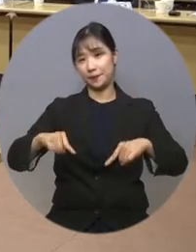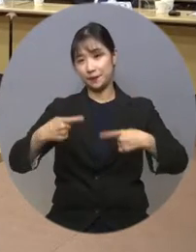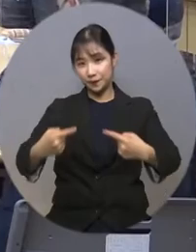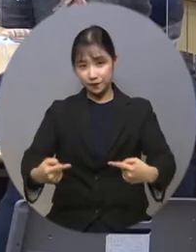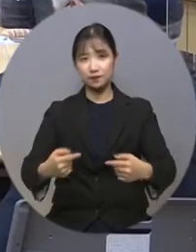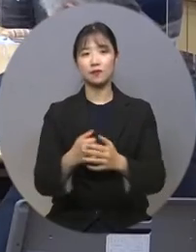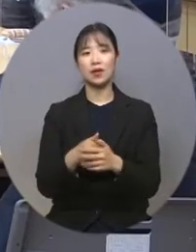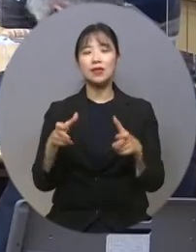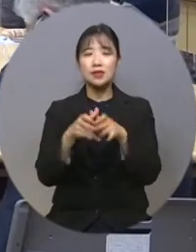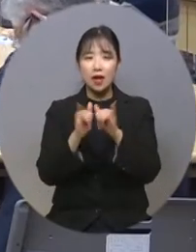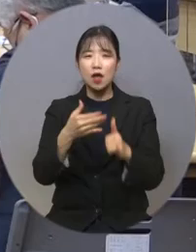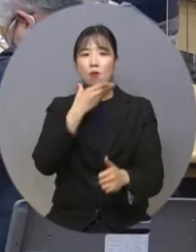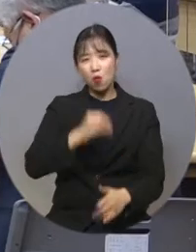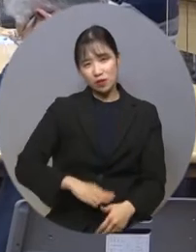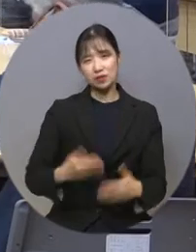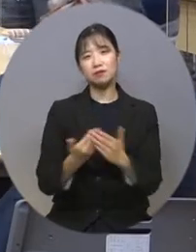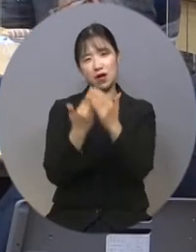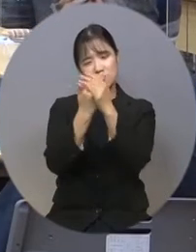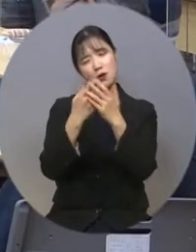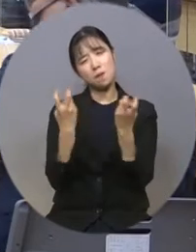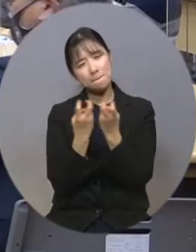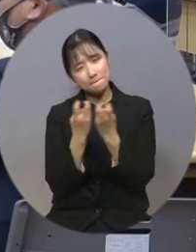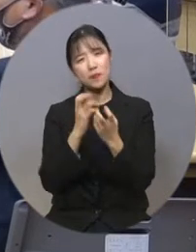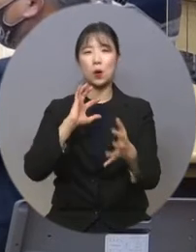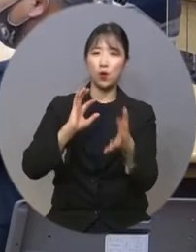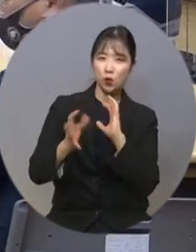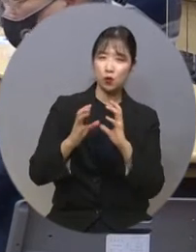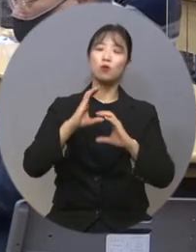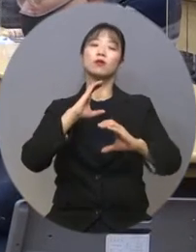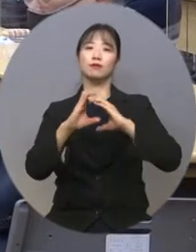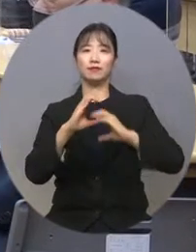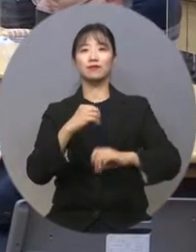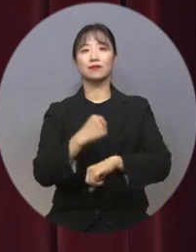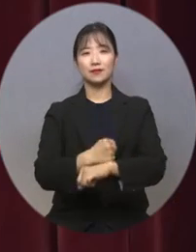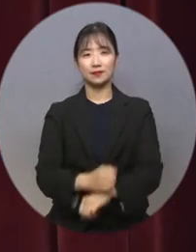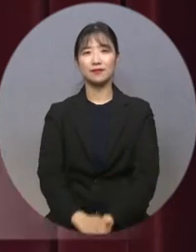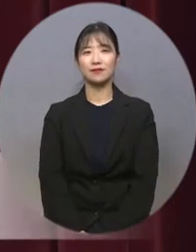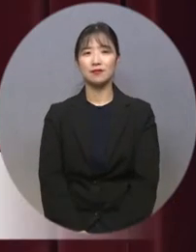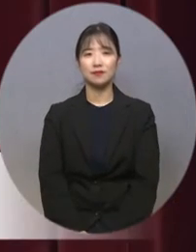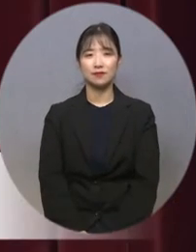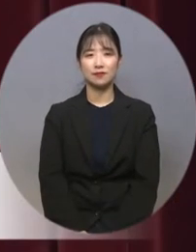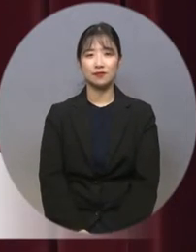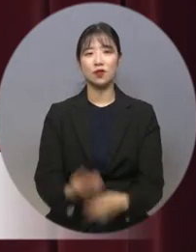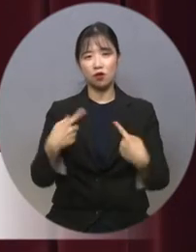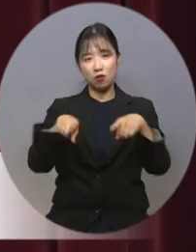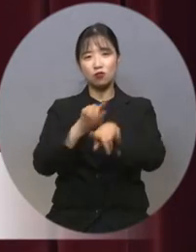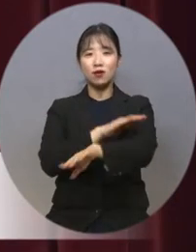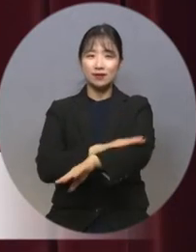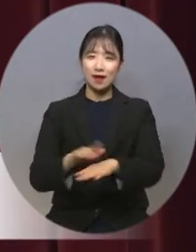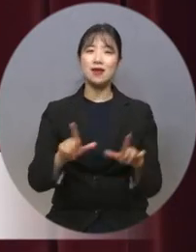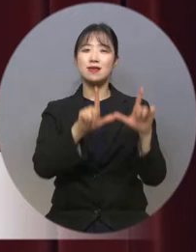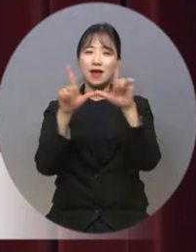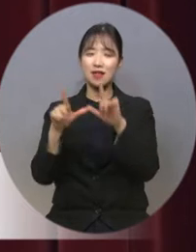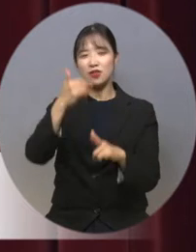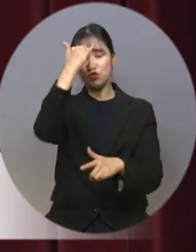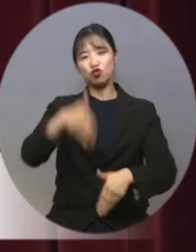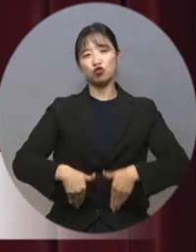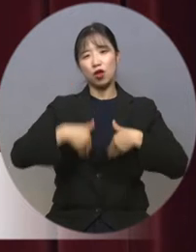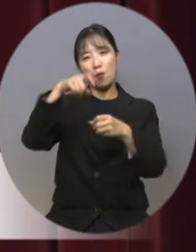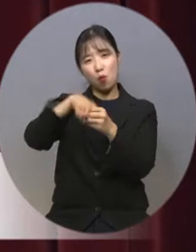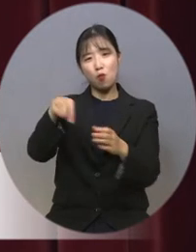장애인복지발전방안 논의 등 소통의 시간을 가졌습니다. 더불어 달사는 충남의 목표 중에 하나가